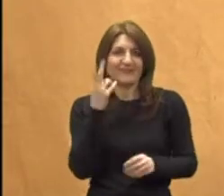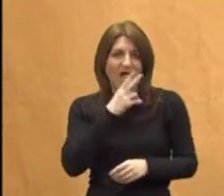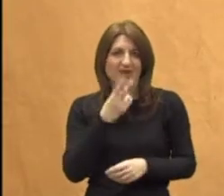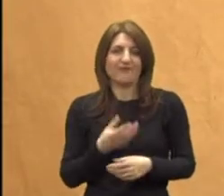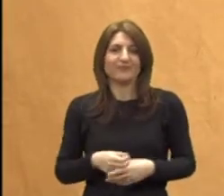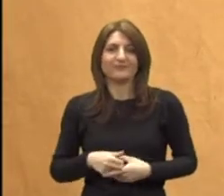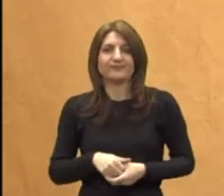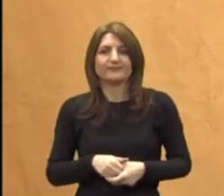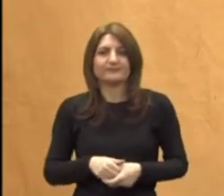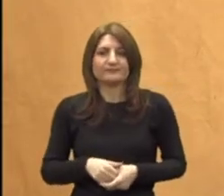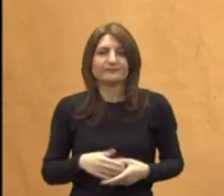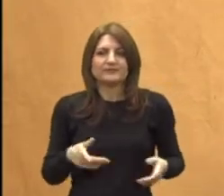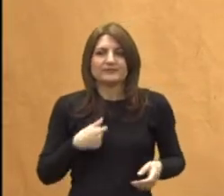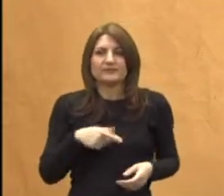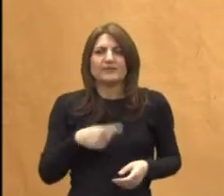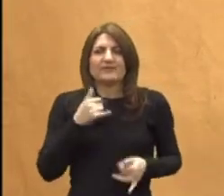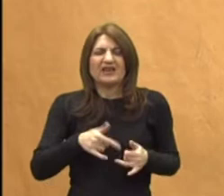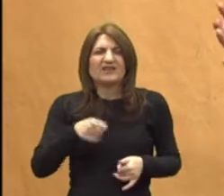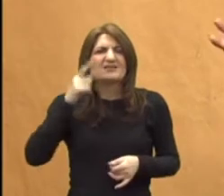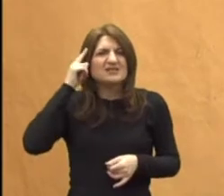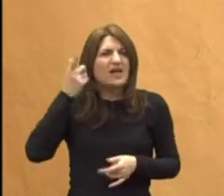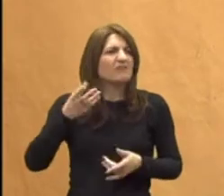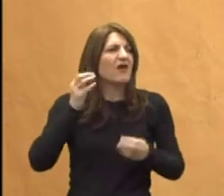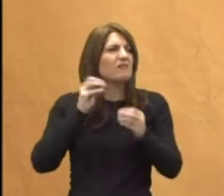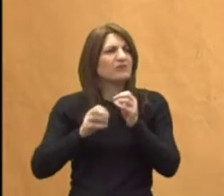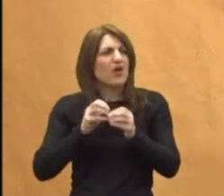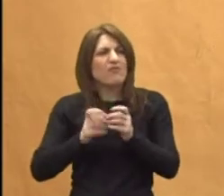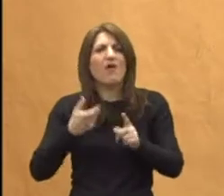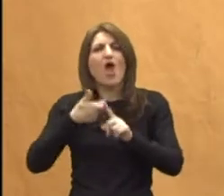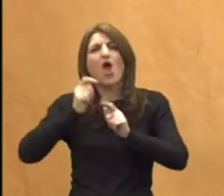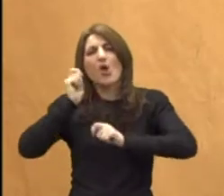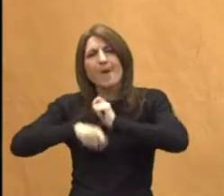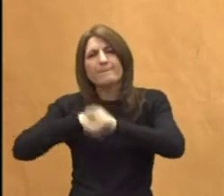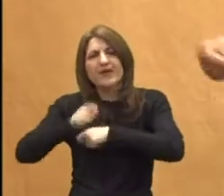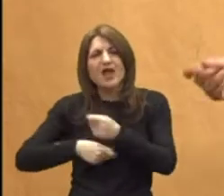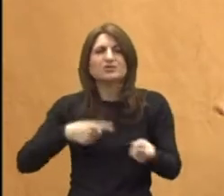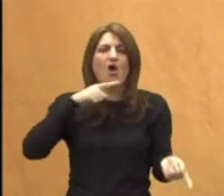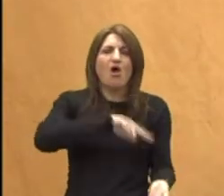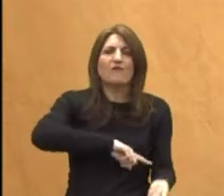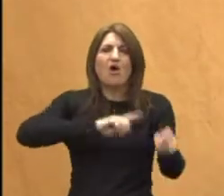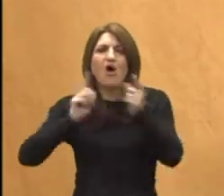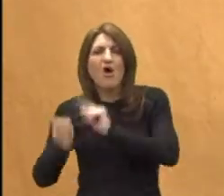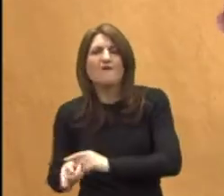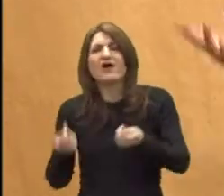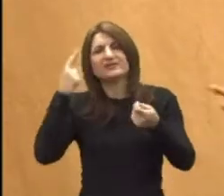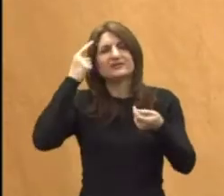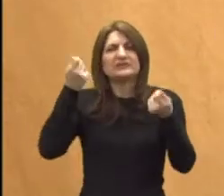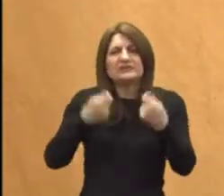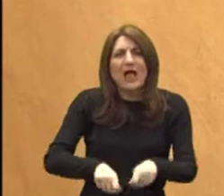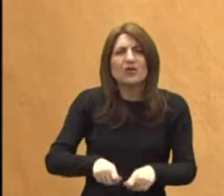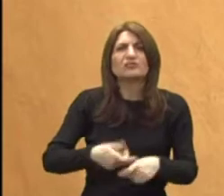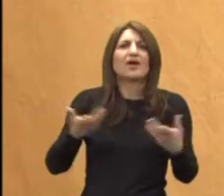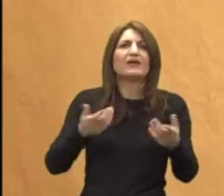se vratimo na ovo, vi znajete danas komplikacije, ovo, ajmo tamo, razmišljaj, donosi zaključke da bi neki